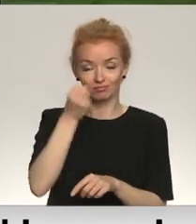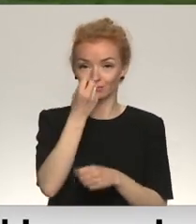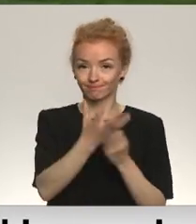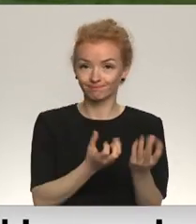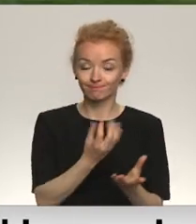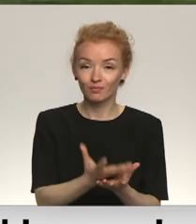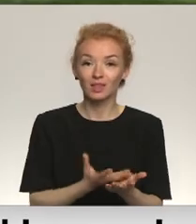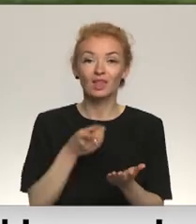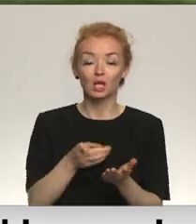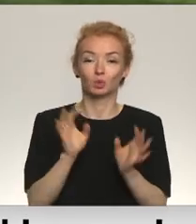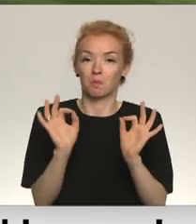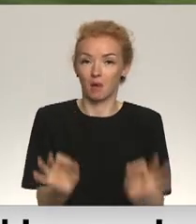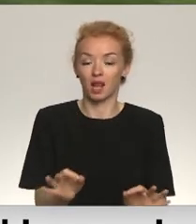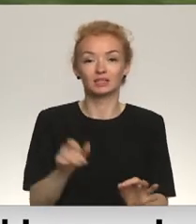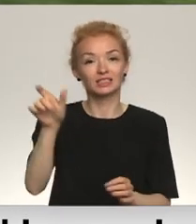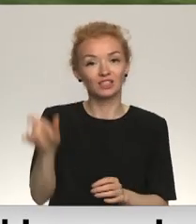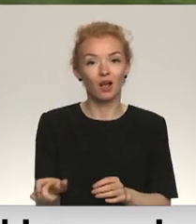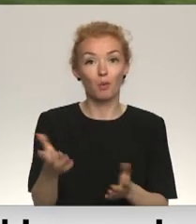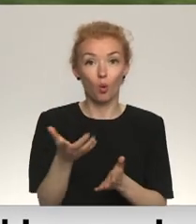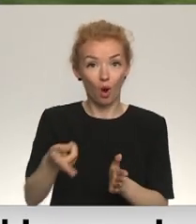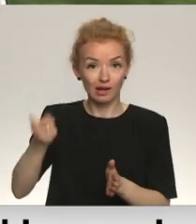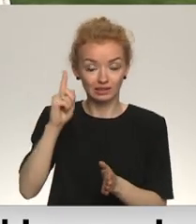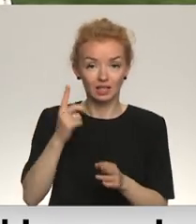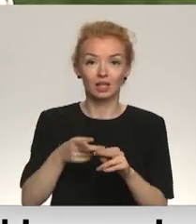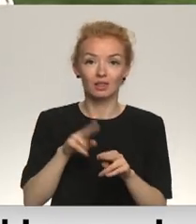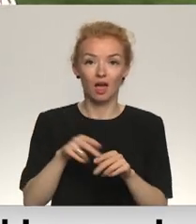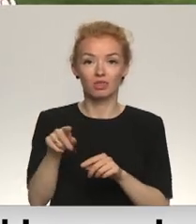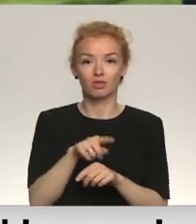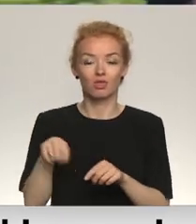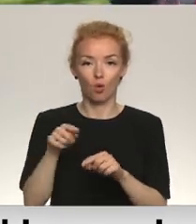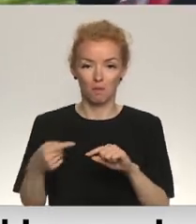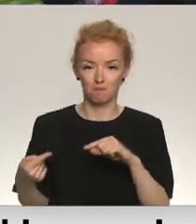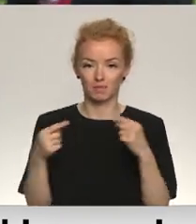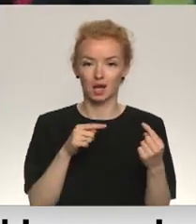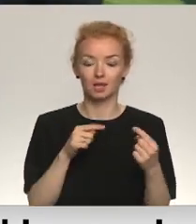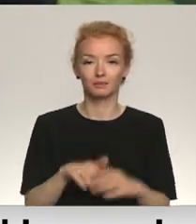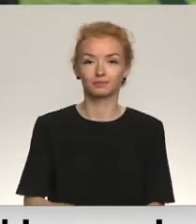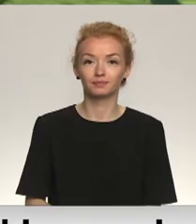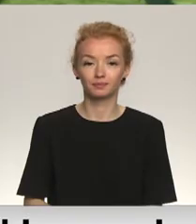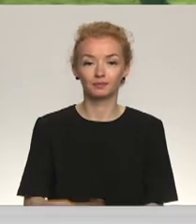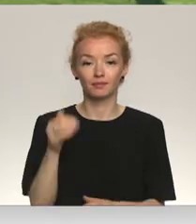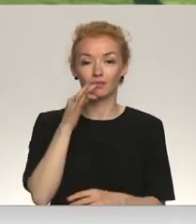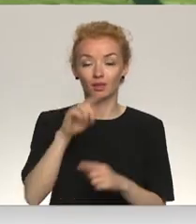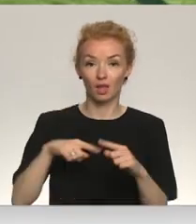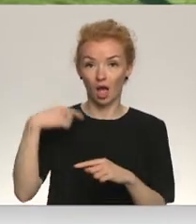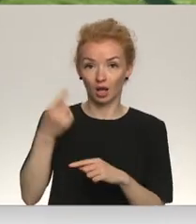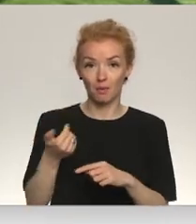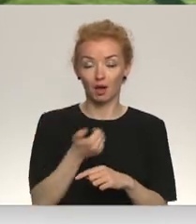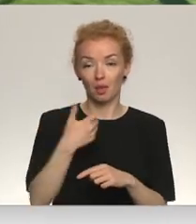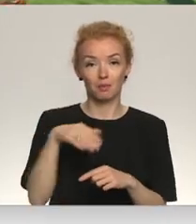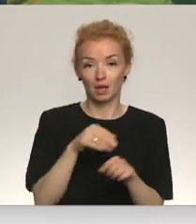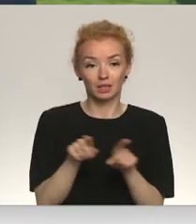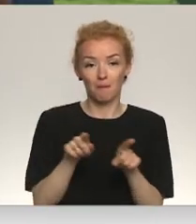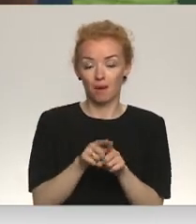Tas būs pareizāk. Kad cilvēkam kaut ko aizlēdz, tauta rīkojas pretēji. Nākamgad mēs atnāksim gluži tāpat,